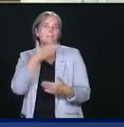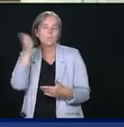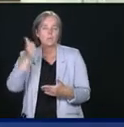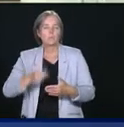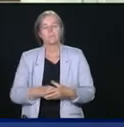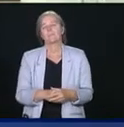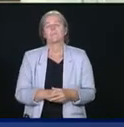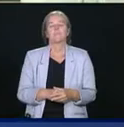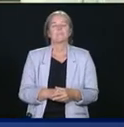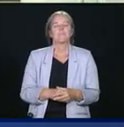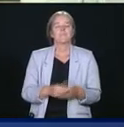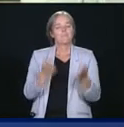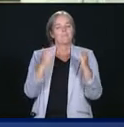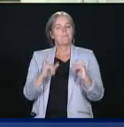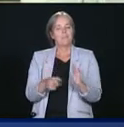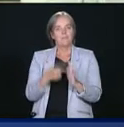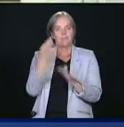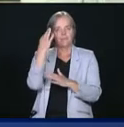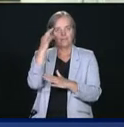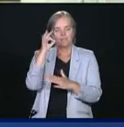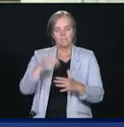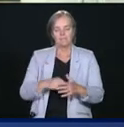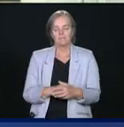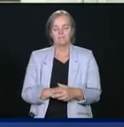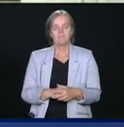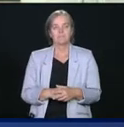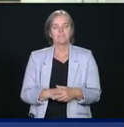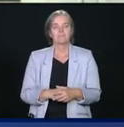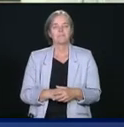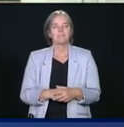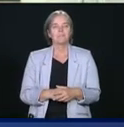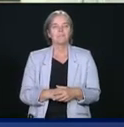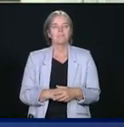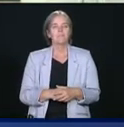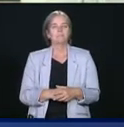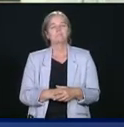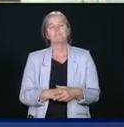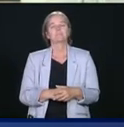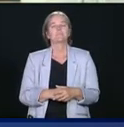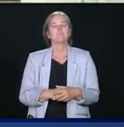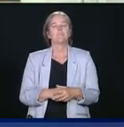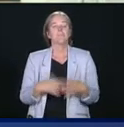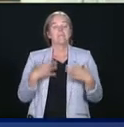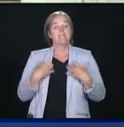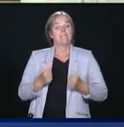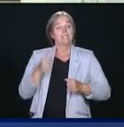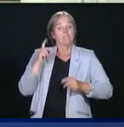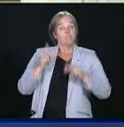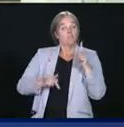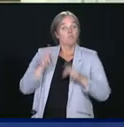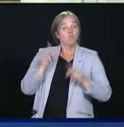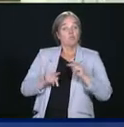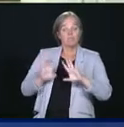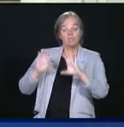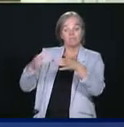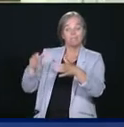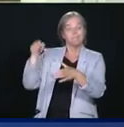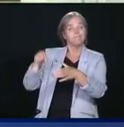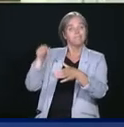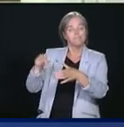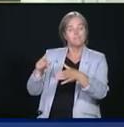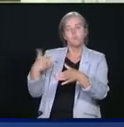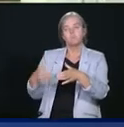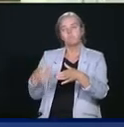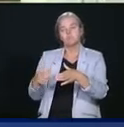agences de santé publique ont travaillé très, très fort pour essayer